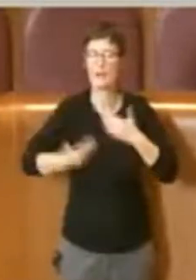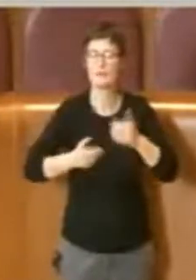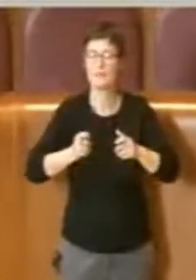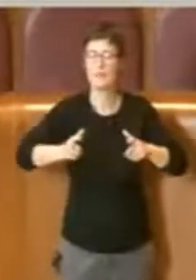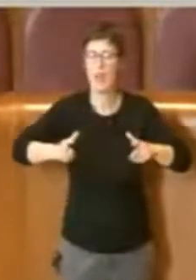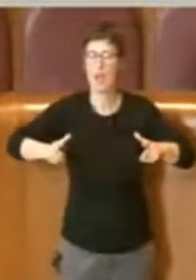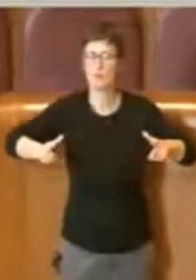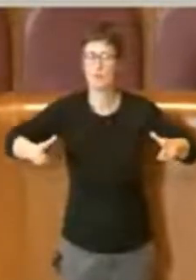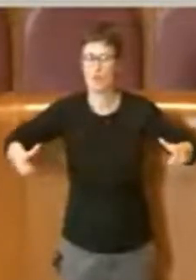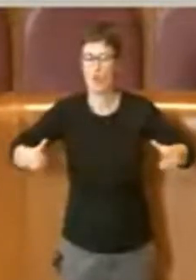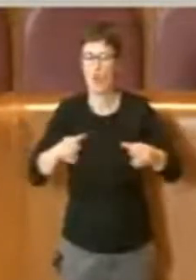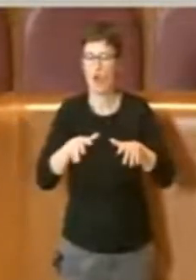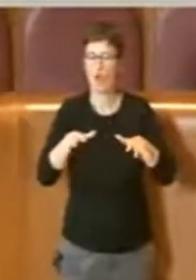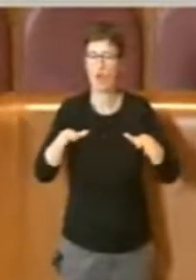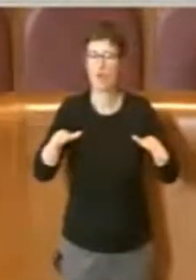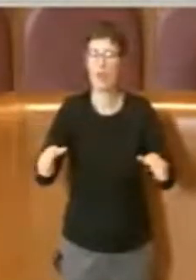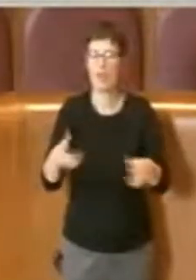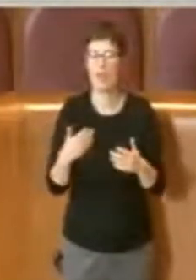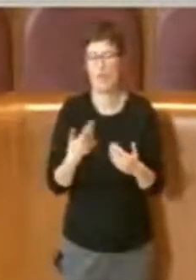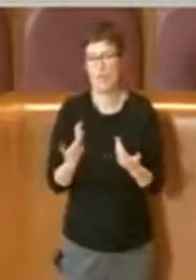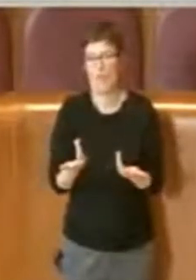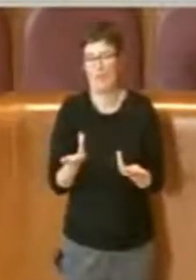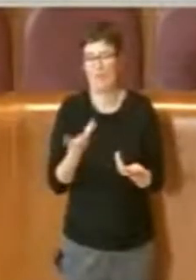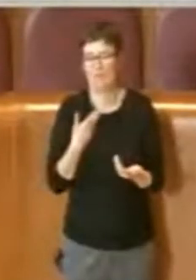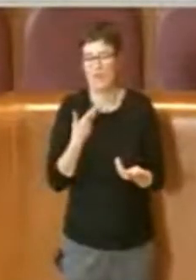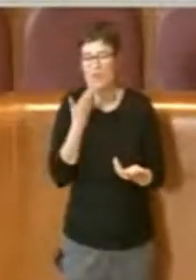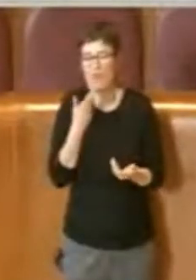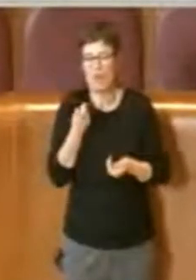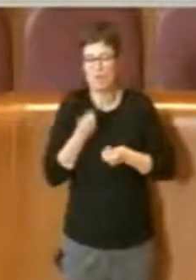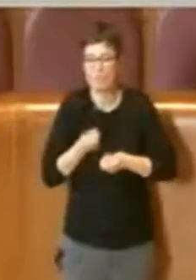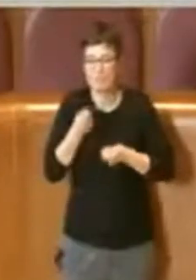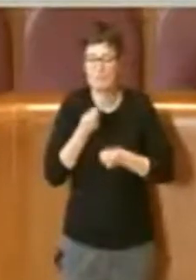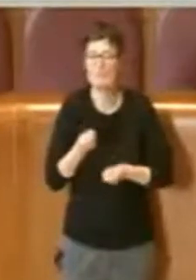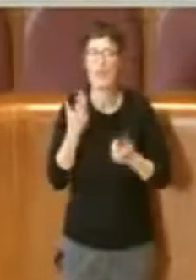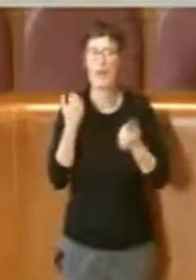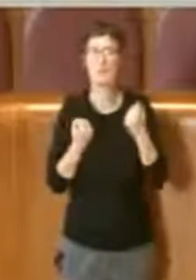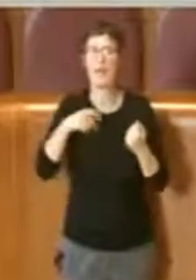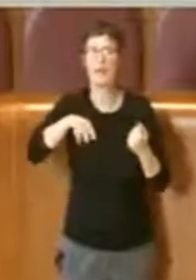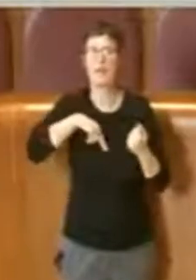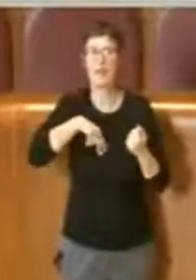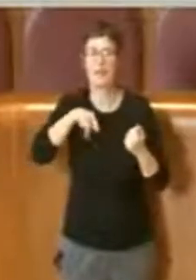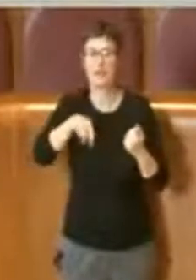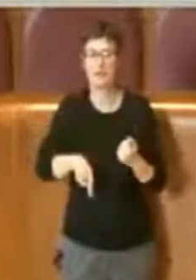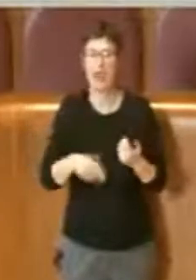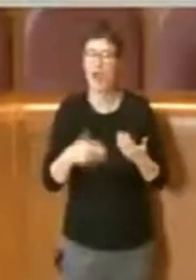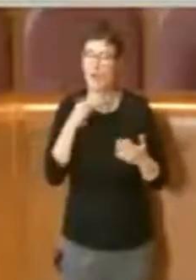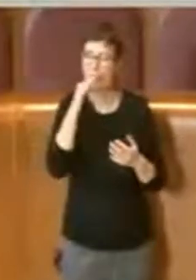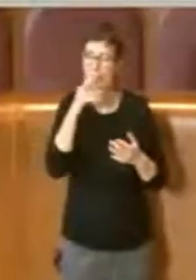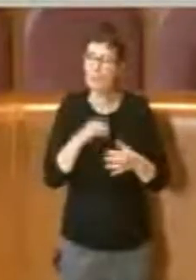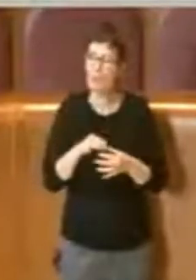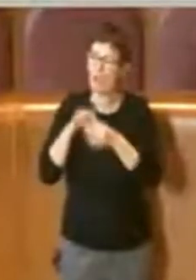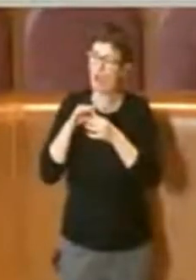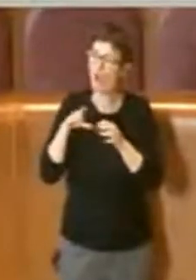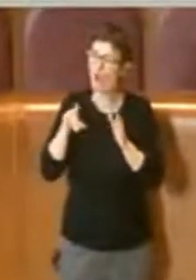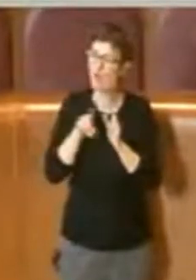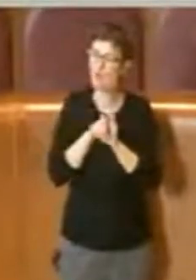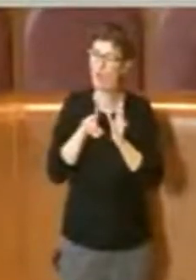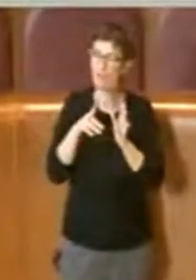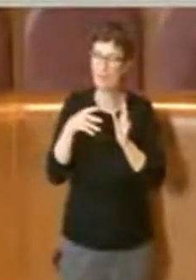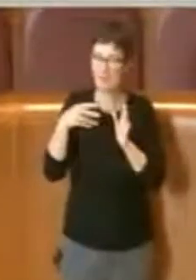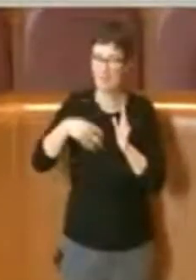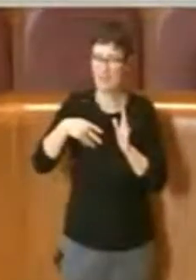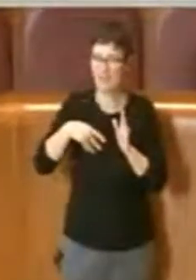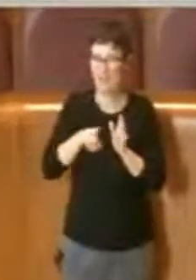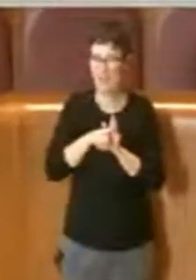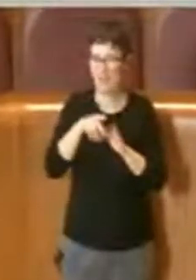privata. Quindi quando noi ad esempio andiamo a richiamare quei DM stiamo anche richiamando una visione politica